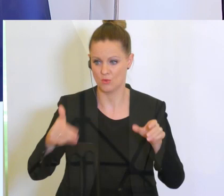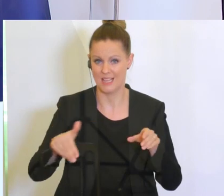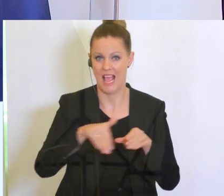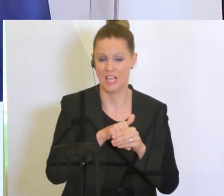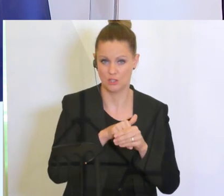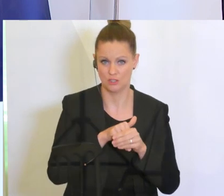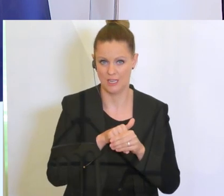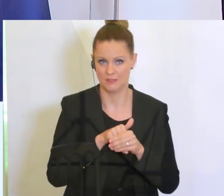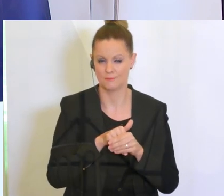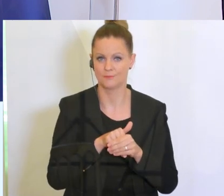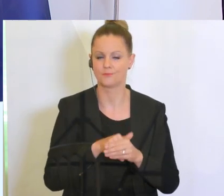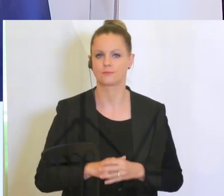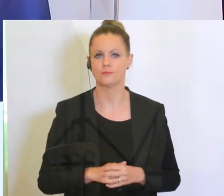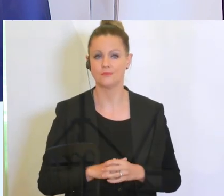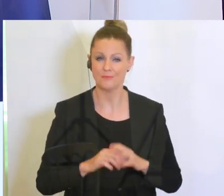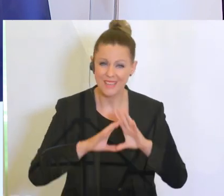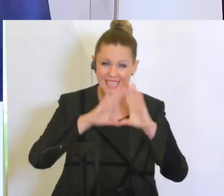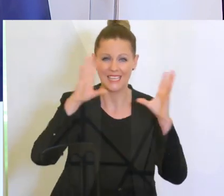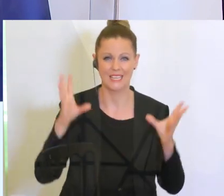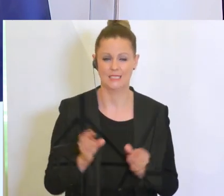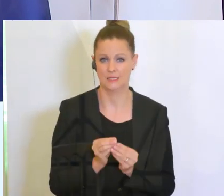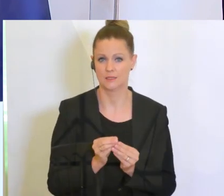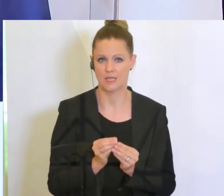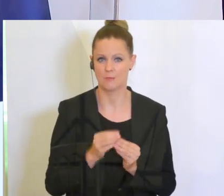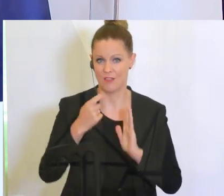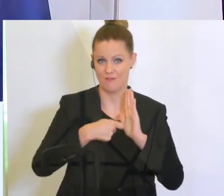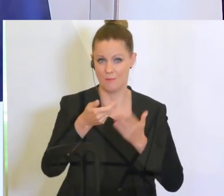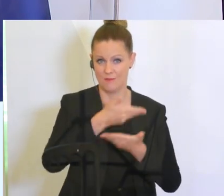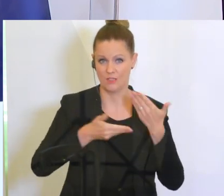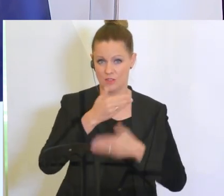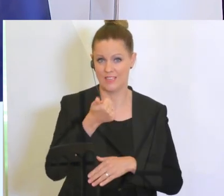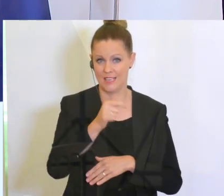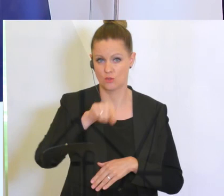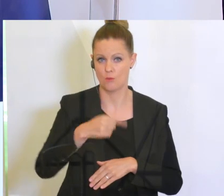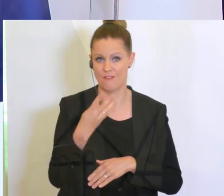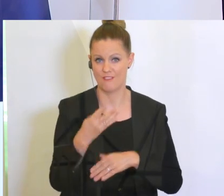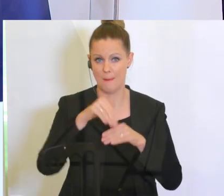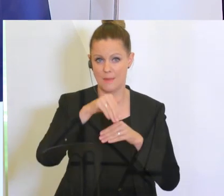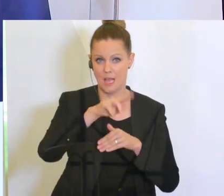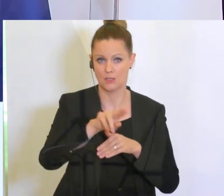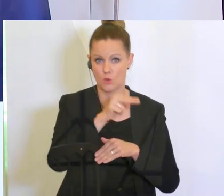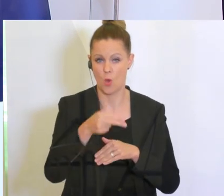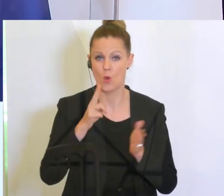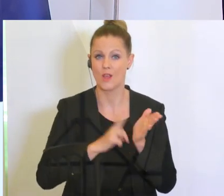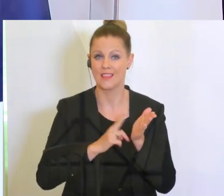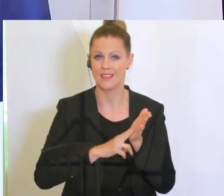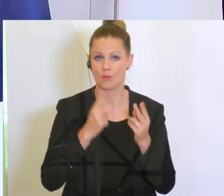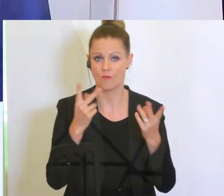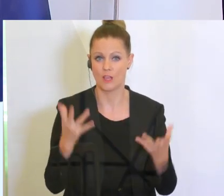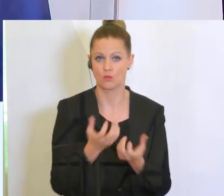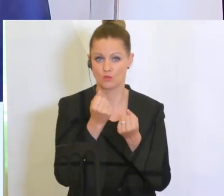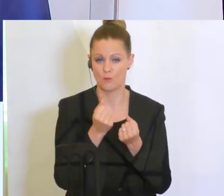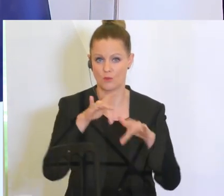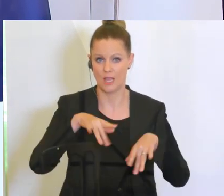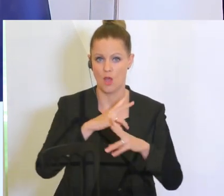Mitarbeiter direkt. Insgesamt werden durch die Filmwirtschaft 1,4 Milliarden Euro Nettowertschöpfung